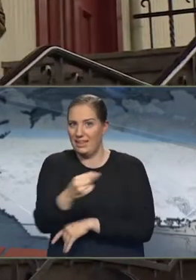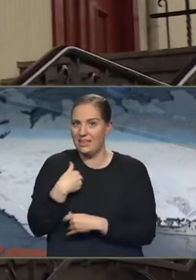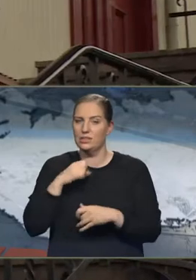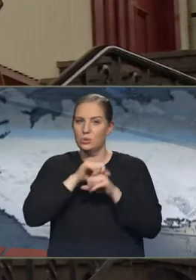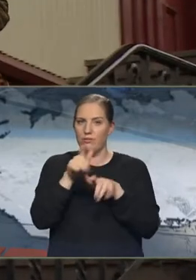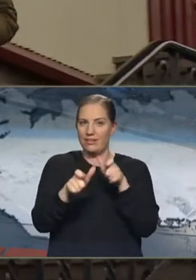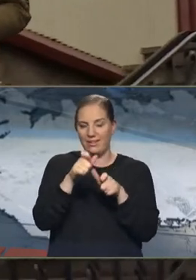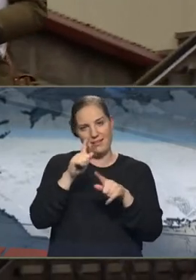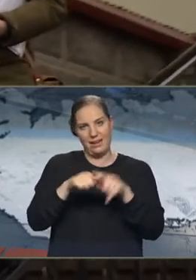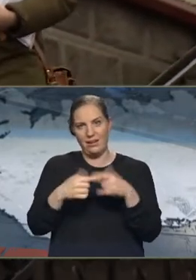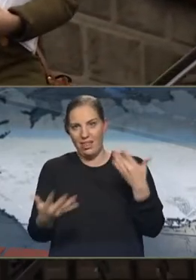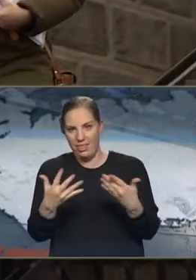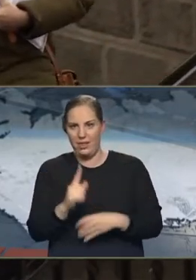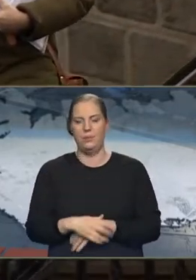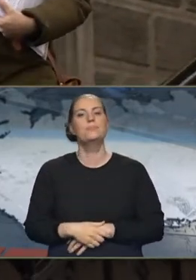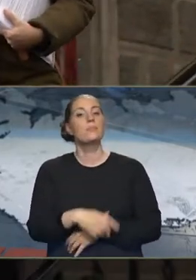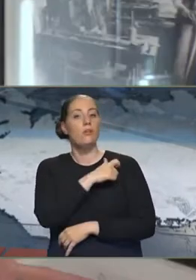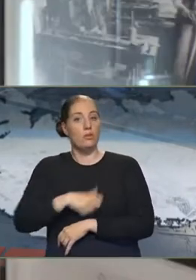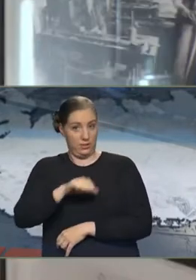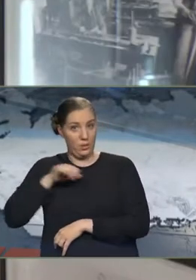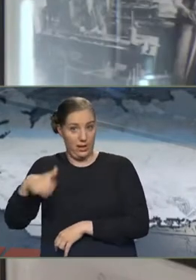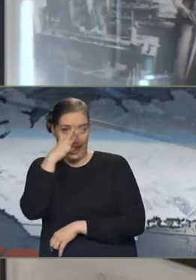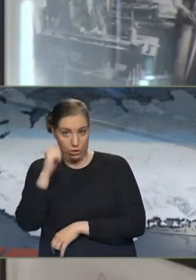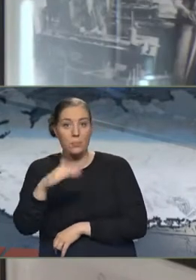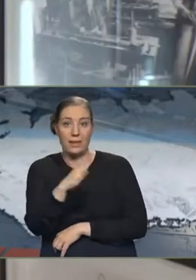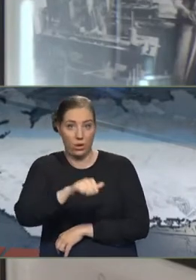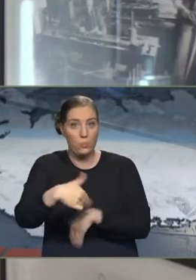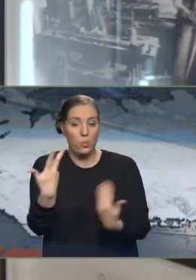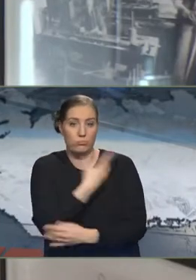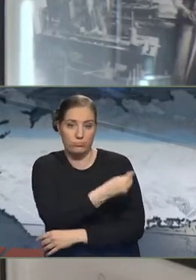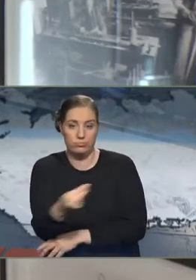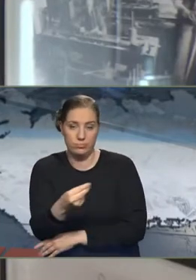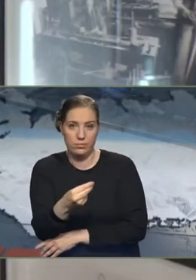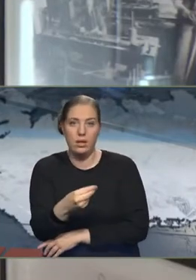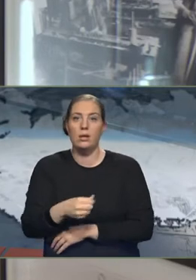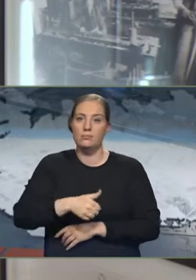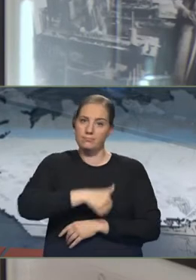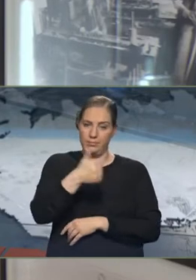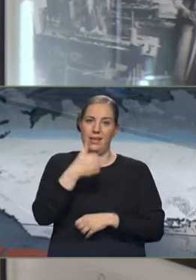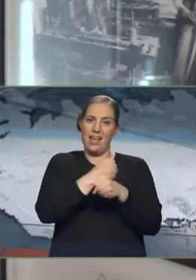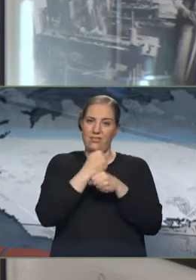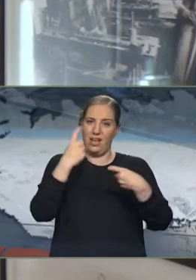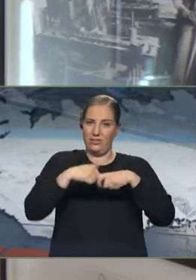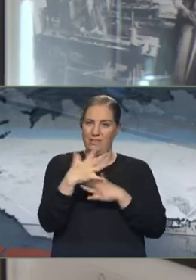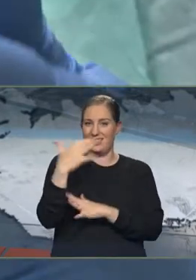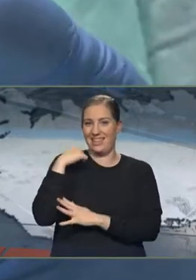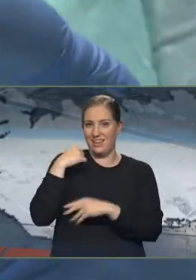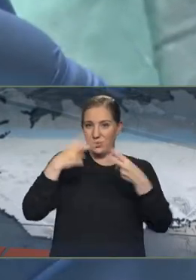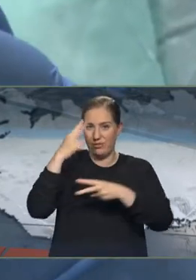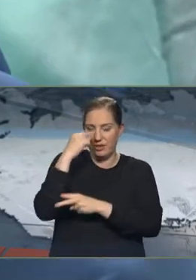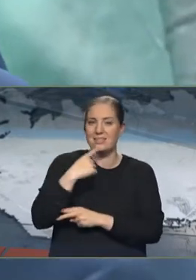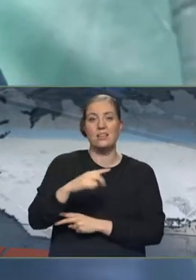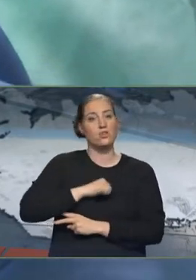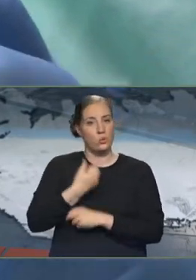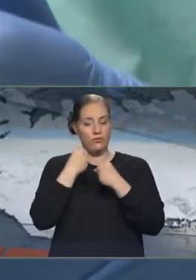að við að búið verða bóluðsetja meiri hluta þjóðarinnar um mitt ár. Aðstofa framkvæmt að stjóri samtaka að tunnlífsins aði sjónarsrættum í gær að stjórnvöld þyrt að svara